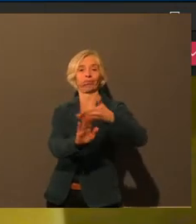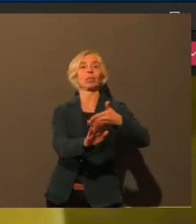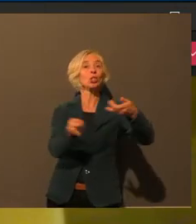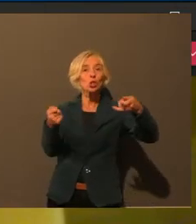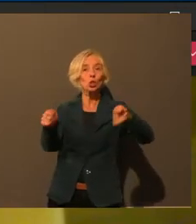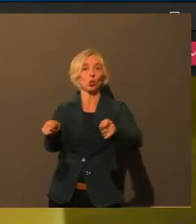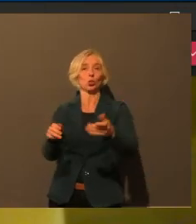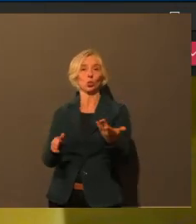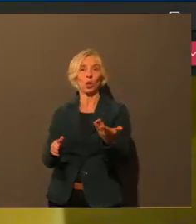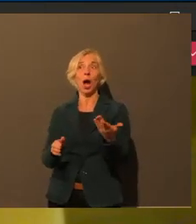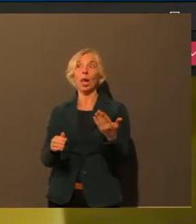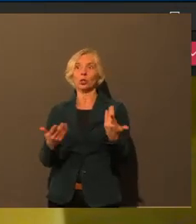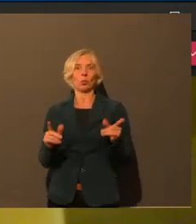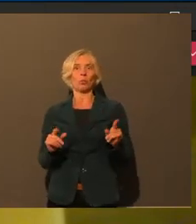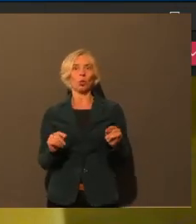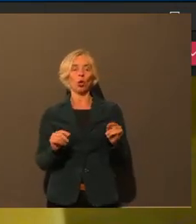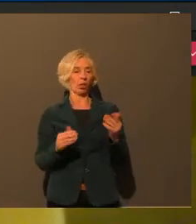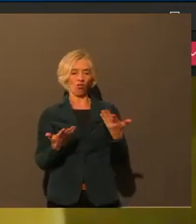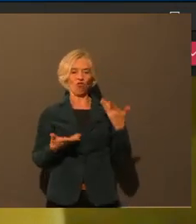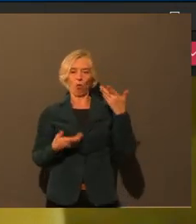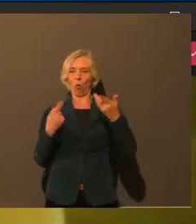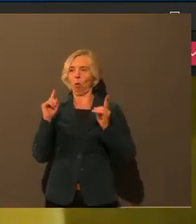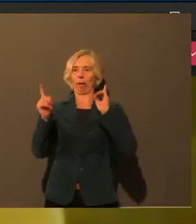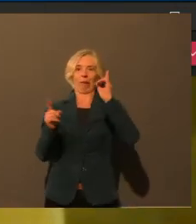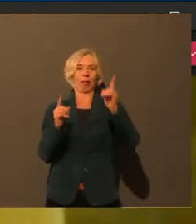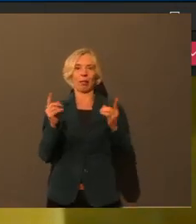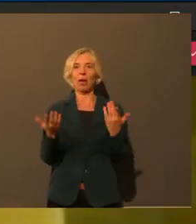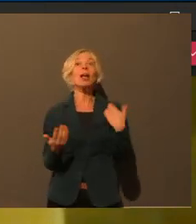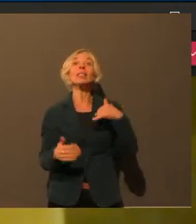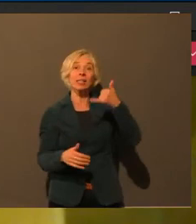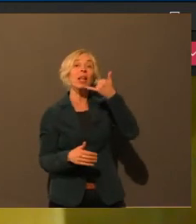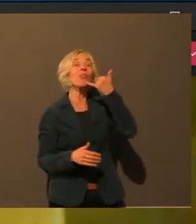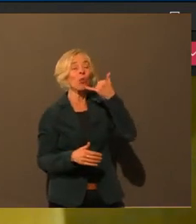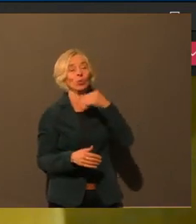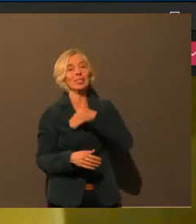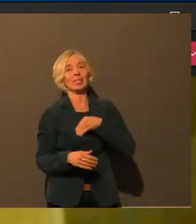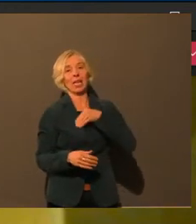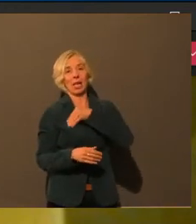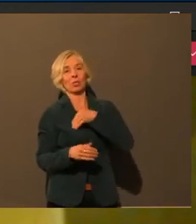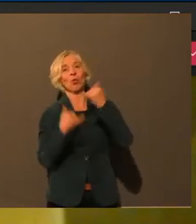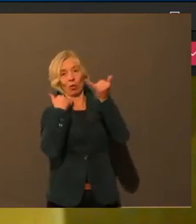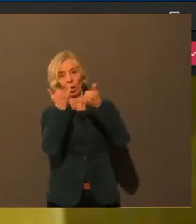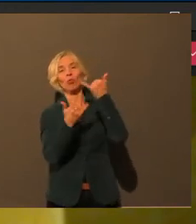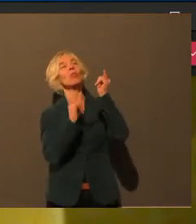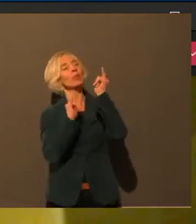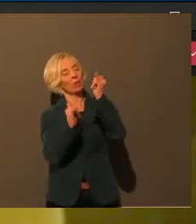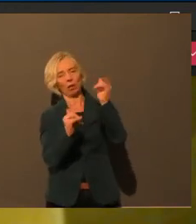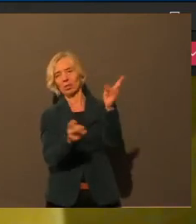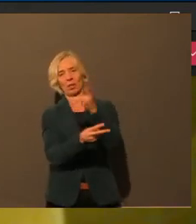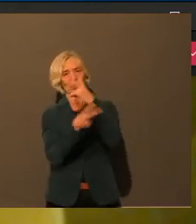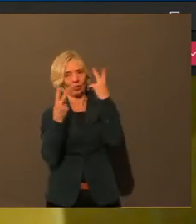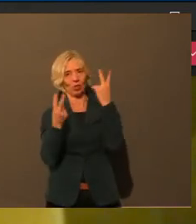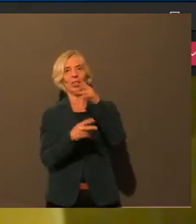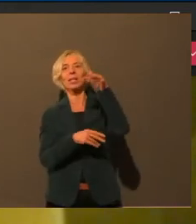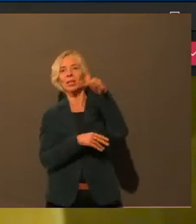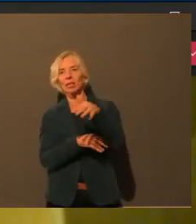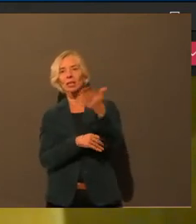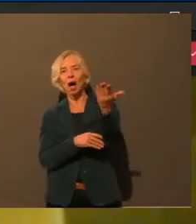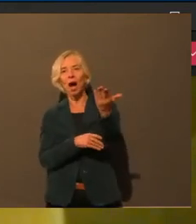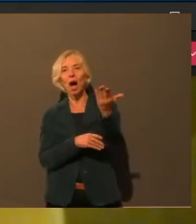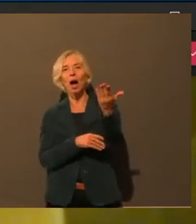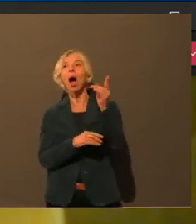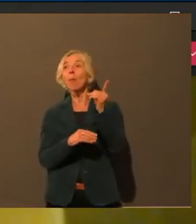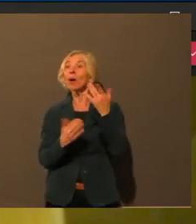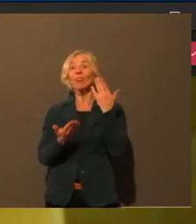vielleicht auch nicht da. Also ich denke mal, die Telefonseelsorge wird sicher da sein. Aber dass man vielleicht auch auf der Homepage so